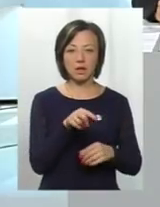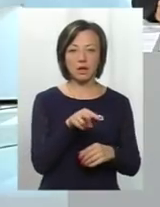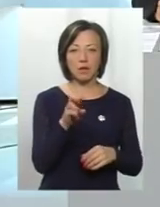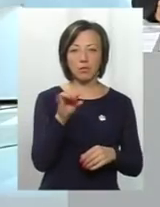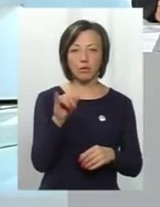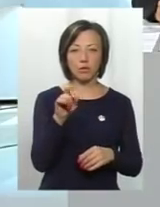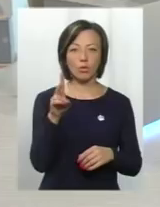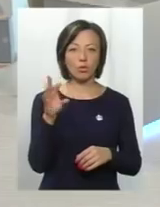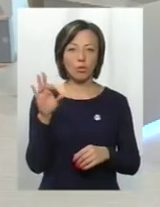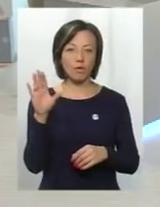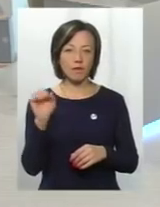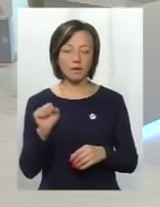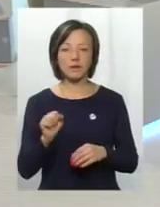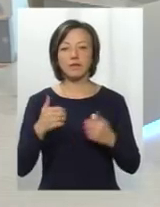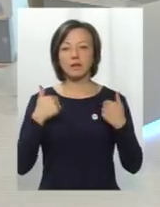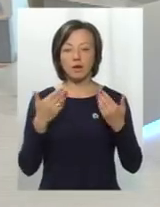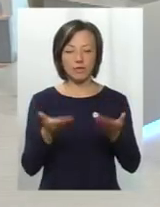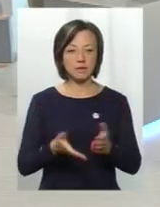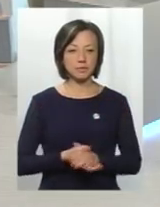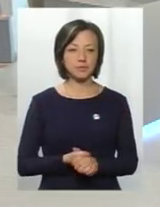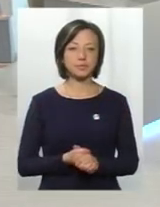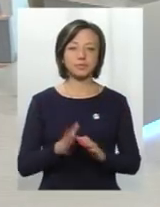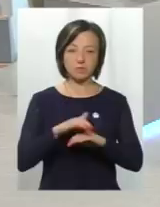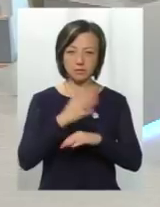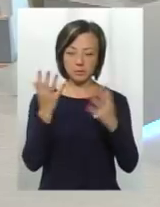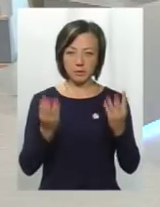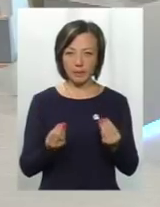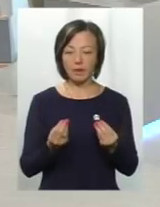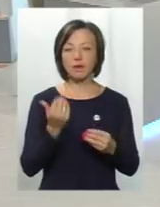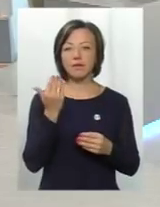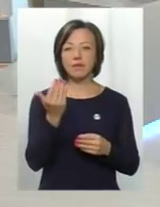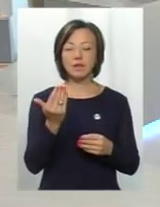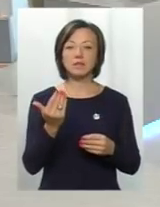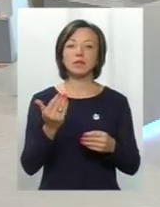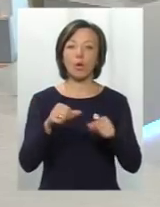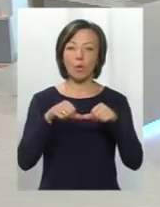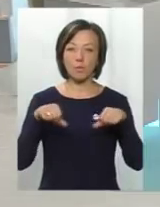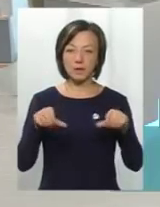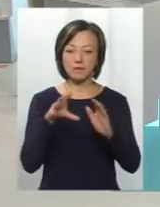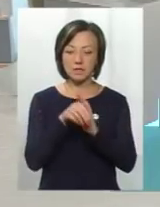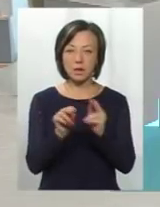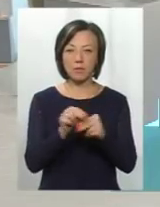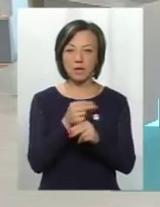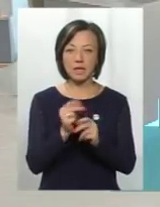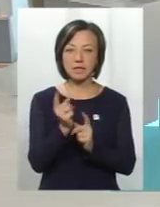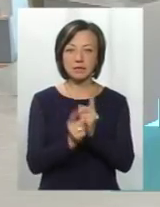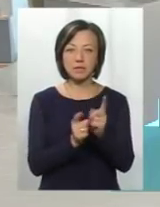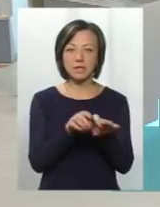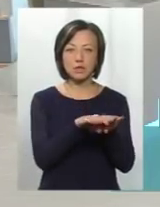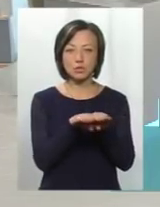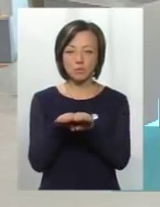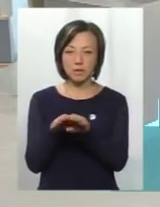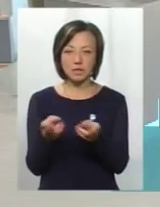Брухновою. Вітаю вас. Доброго дня. Пані Лілія, ваша комісія внесла правку стосовно зміни ступенів Славутинки,